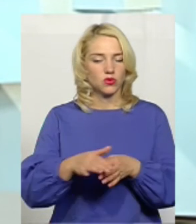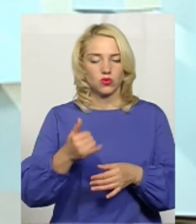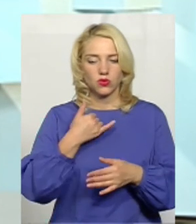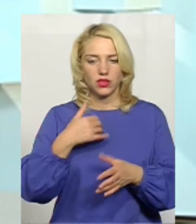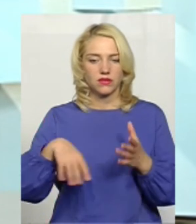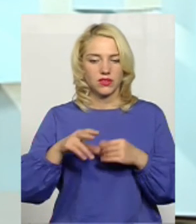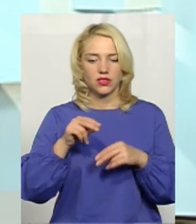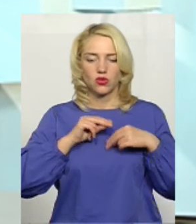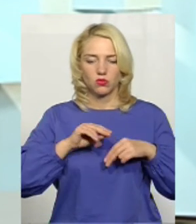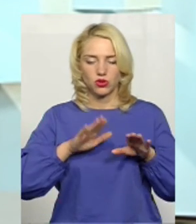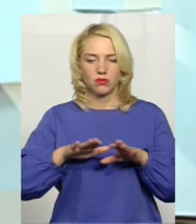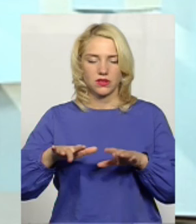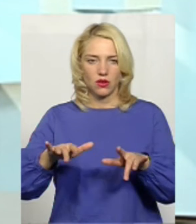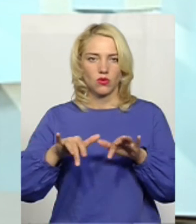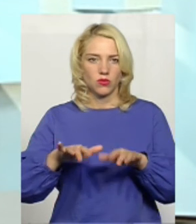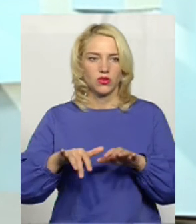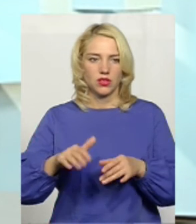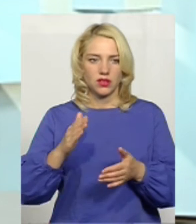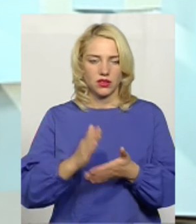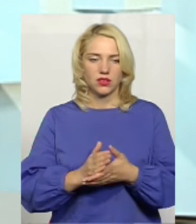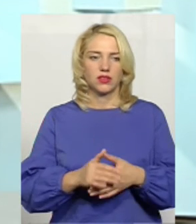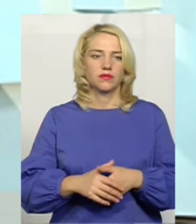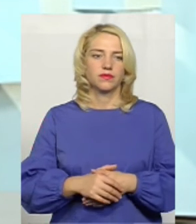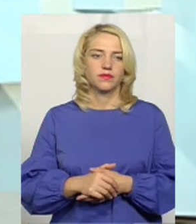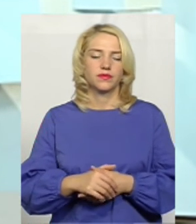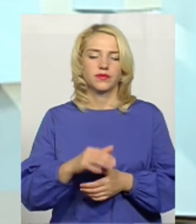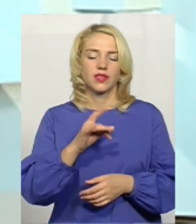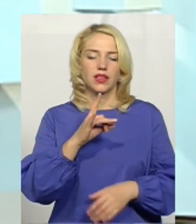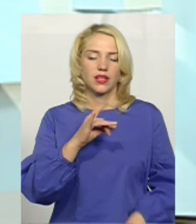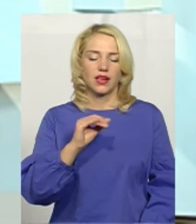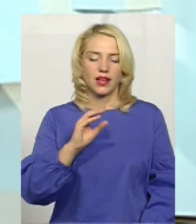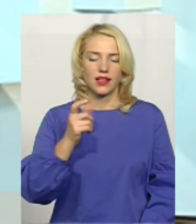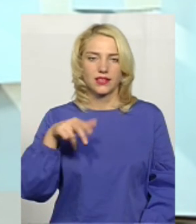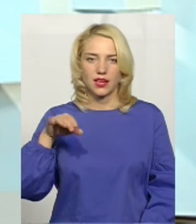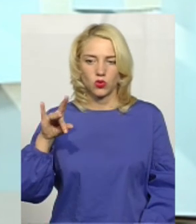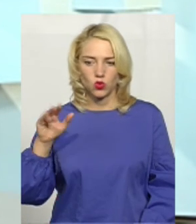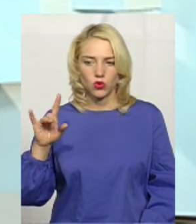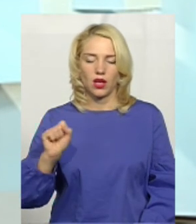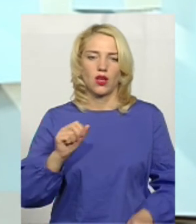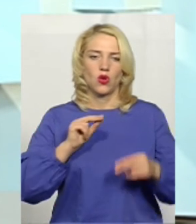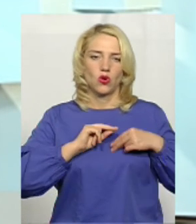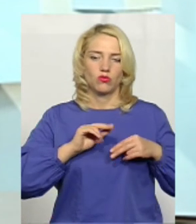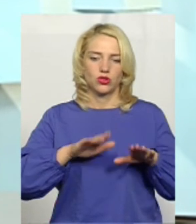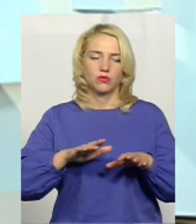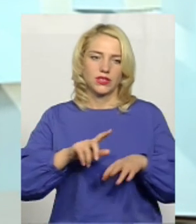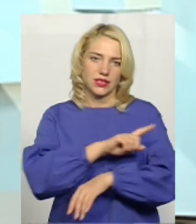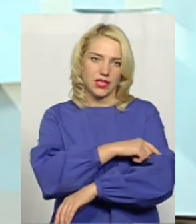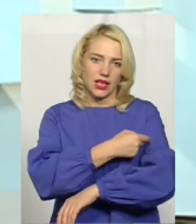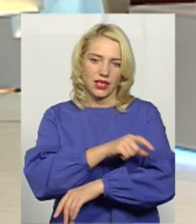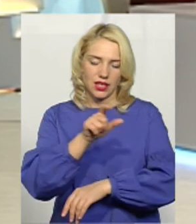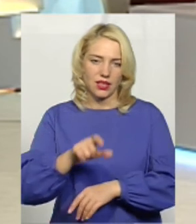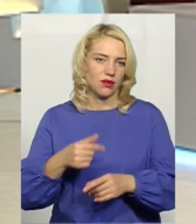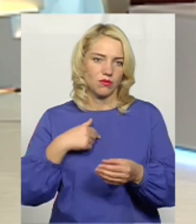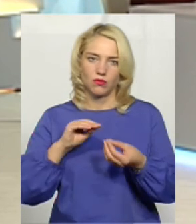робочі місця комп'ютеризовані, як реєстратура, так і робочі місця лікаря. У нас проблем з цим немає.